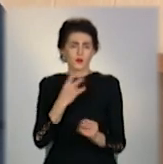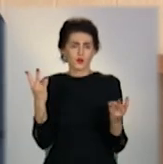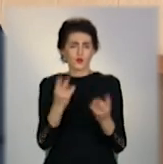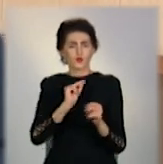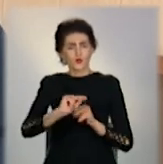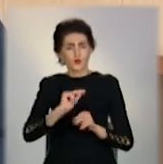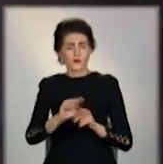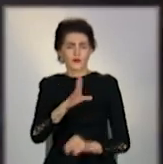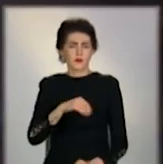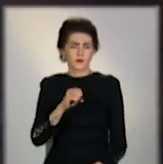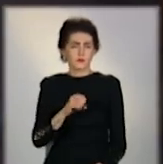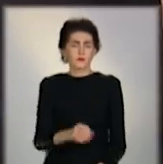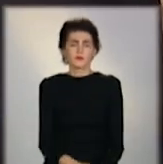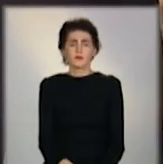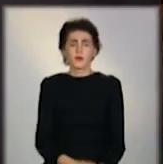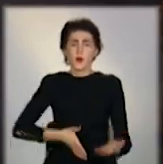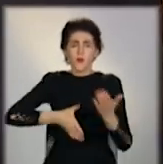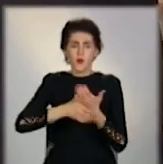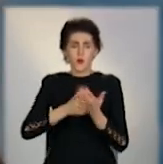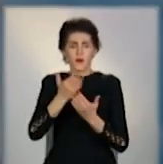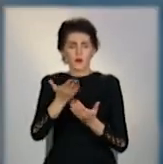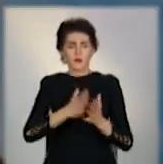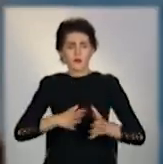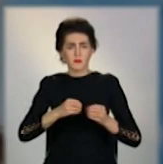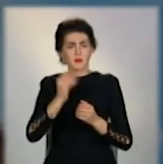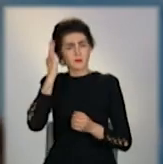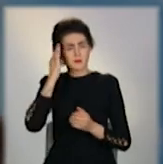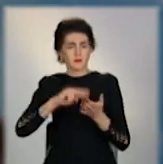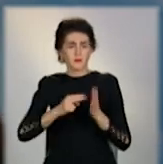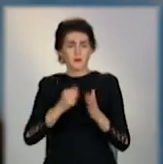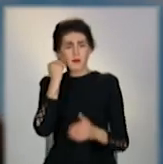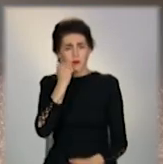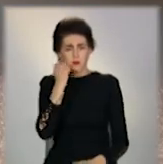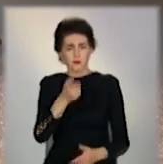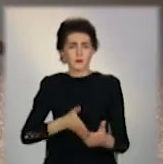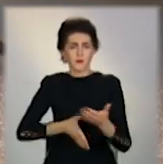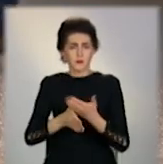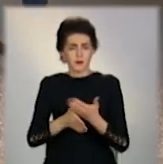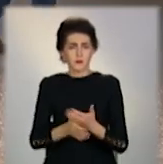А допомагати потрохи планує бабуся, пані Надія.